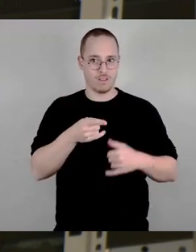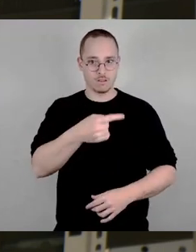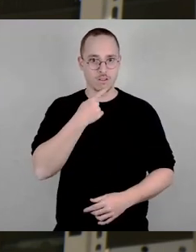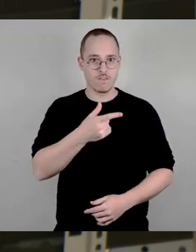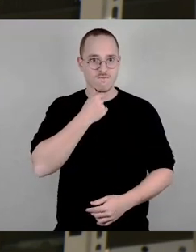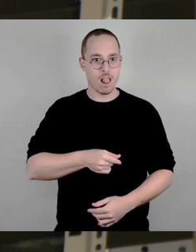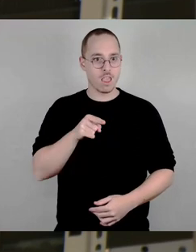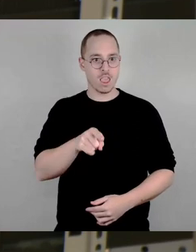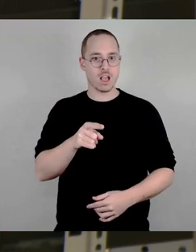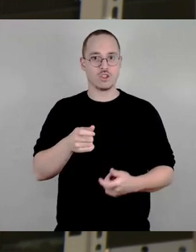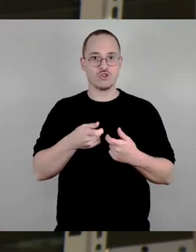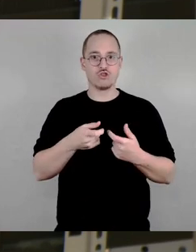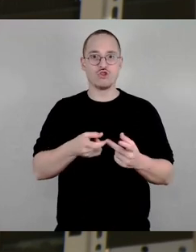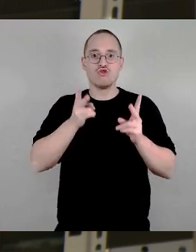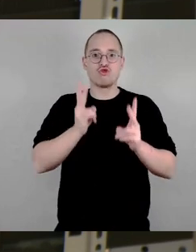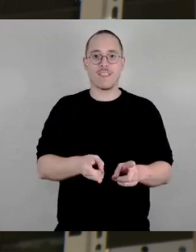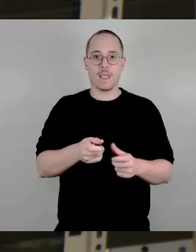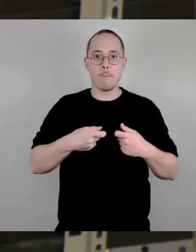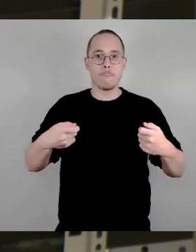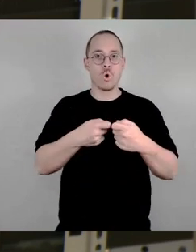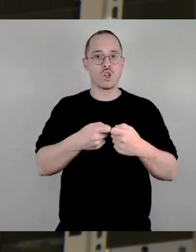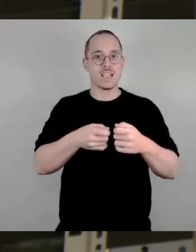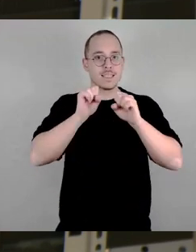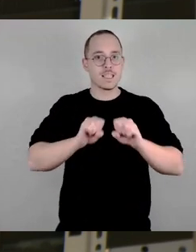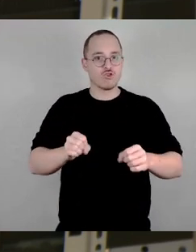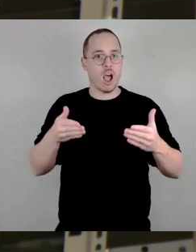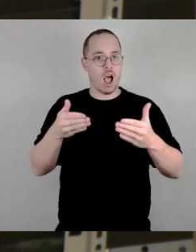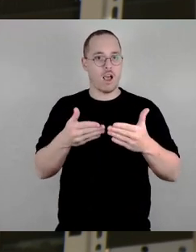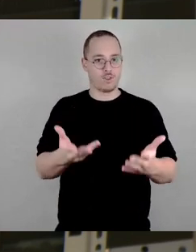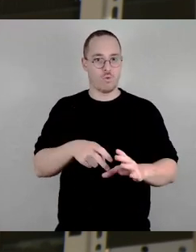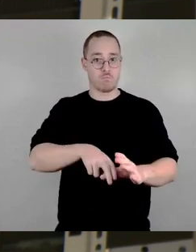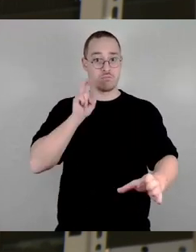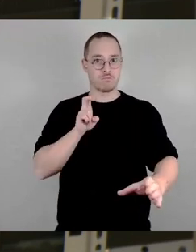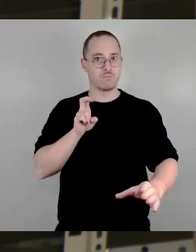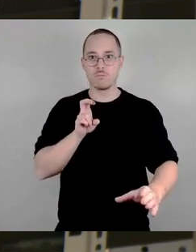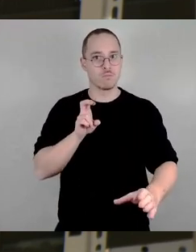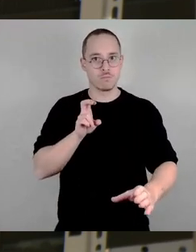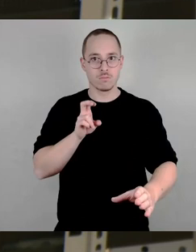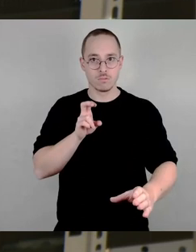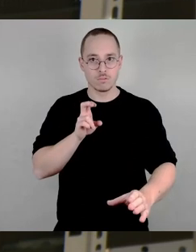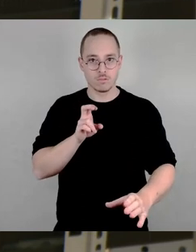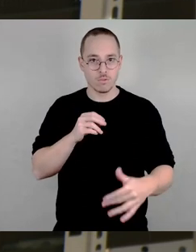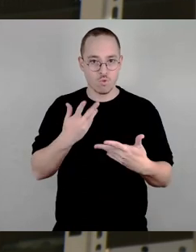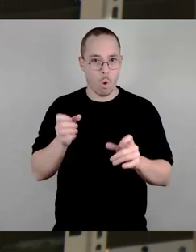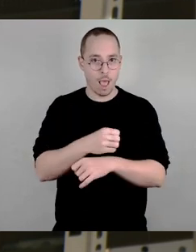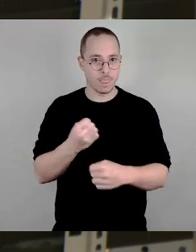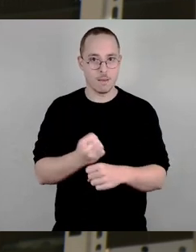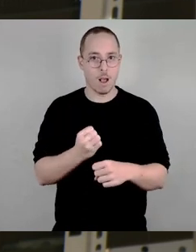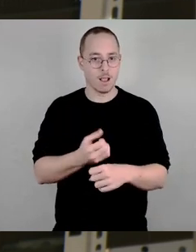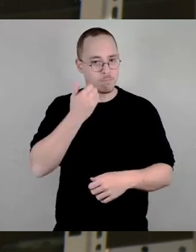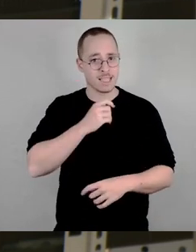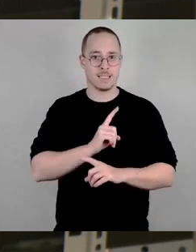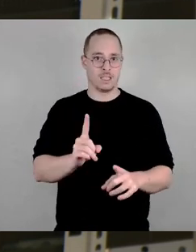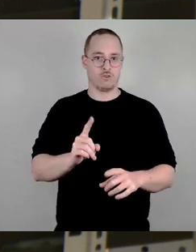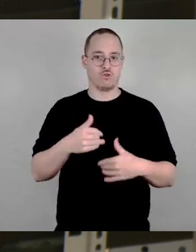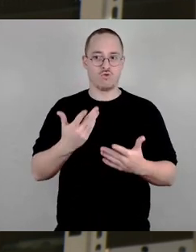Lassen Sie es bitte nicht dazu kommen, sondern lassen Sie uns in Dresden zu denen gehören, die nicht die Augen vor menschlicher Not verschließen, sondern